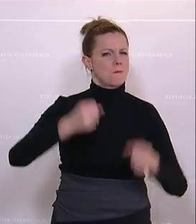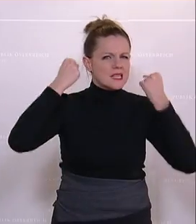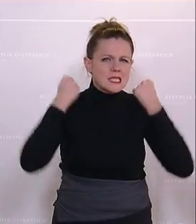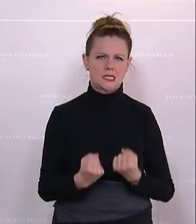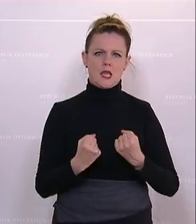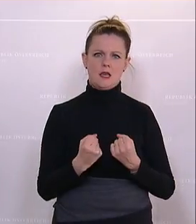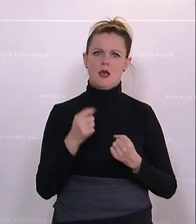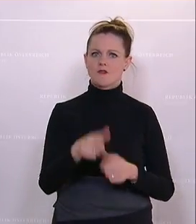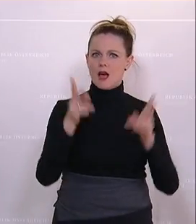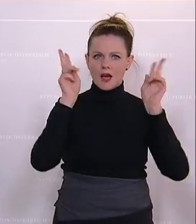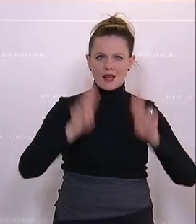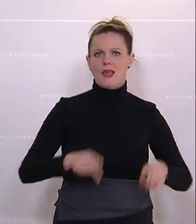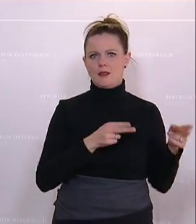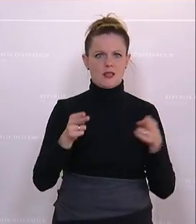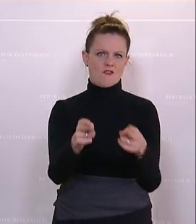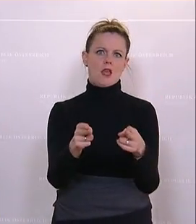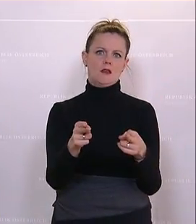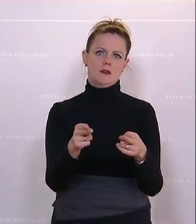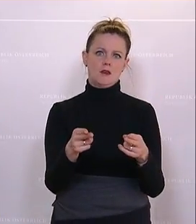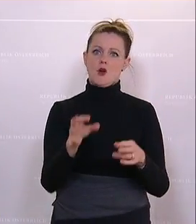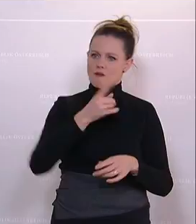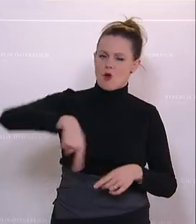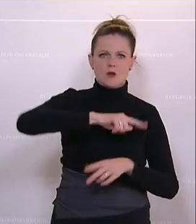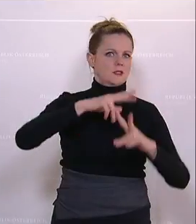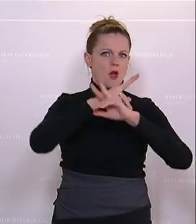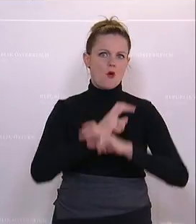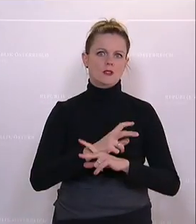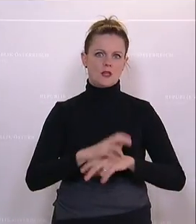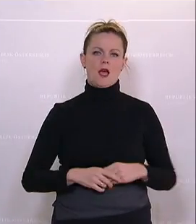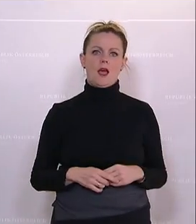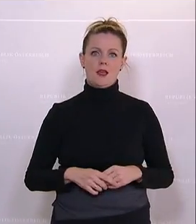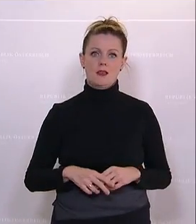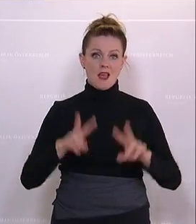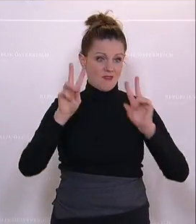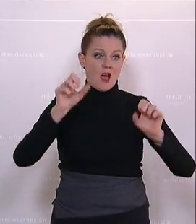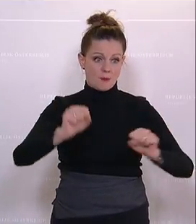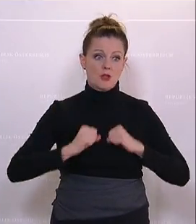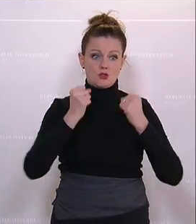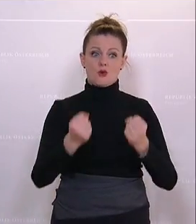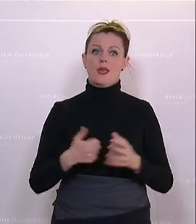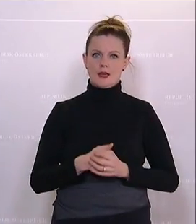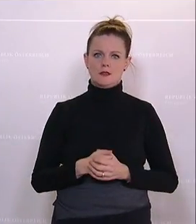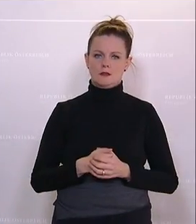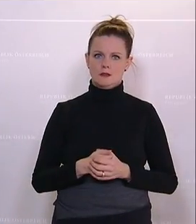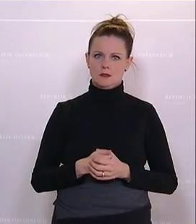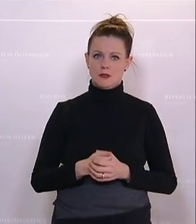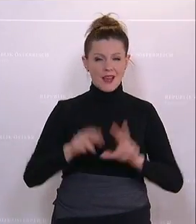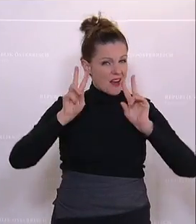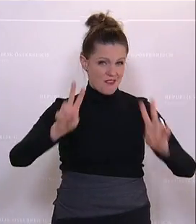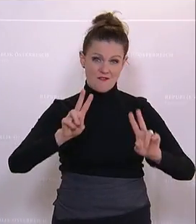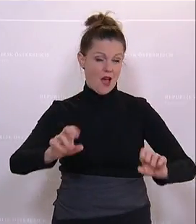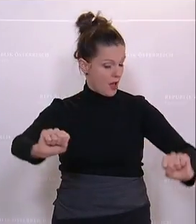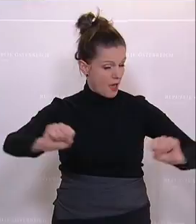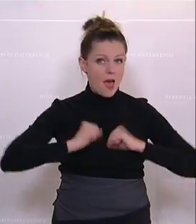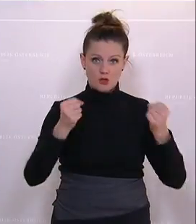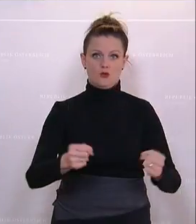überzeugt bin, dass das der richtige Weg ist für uns in Österreich. Und erschüttert, meine Damen und Herren, ich bin auch massivst